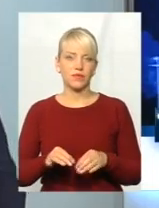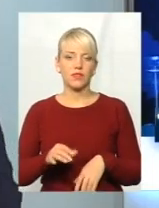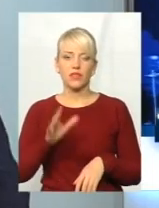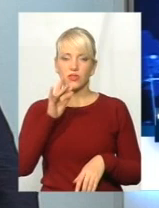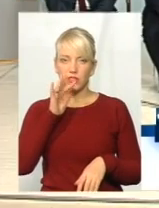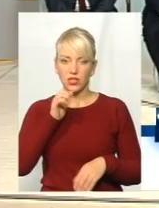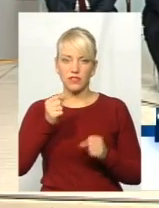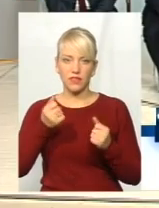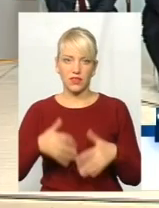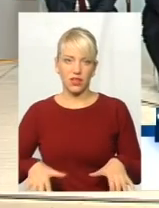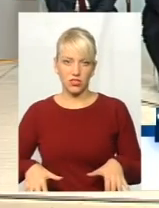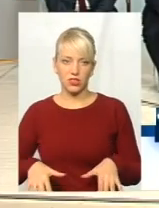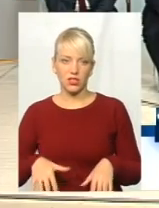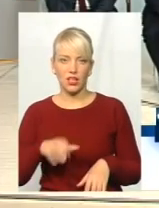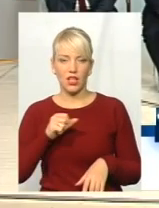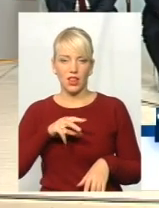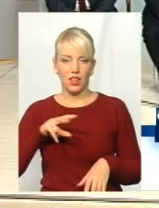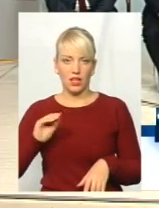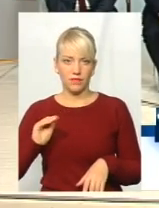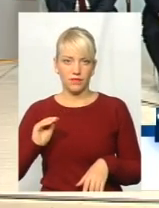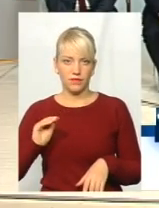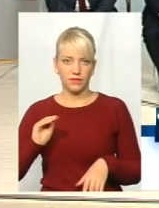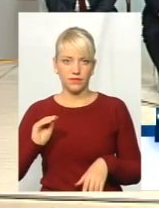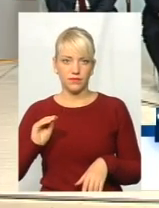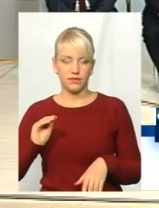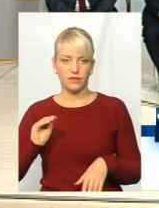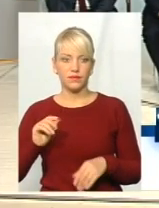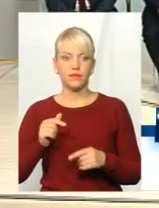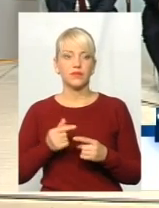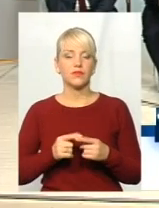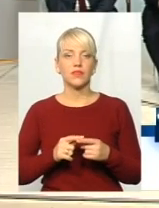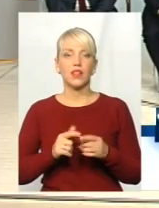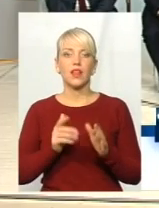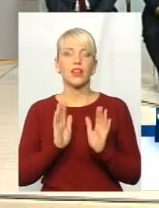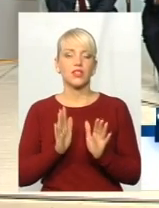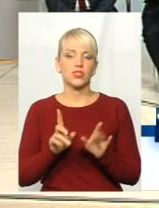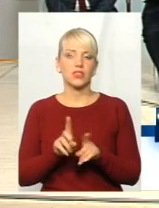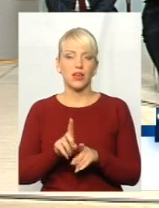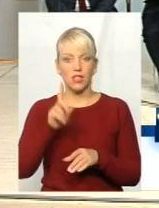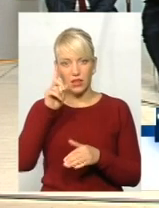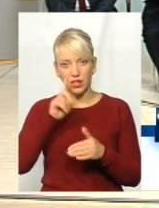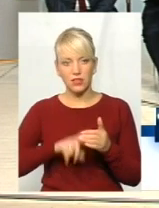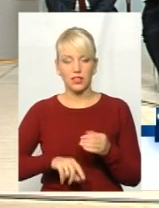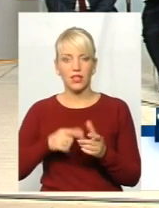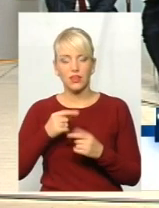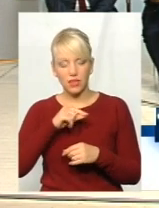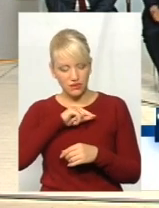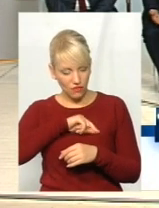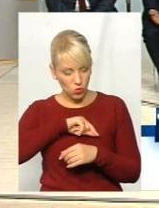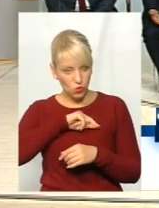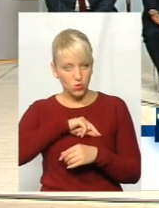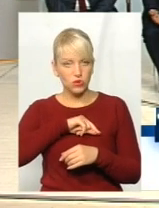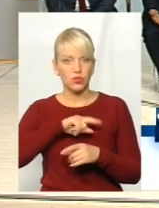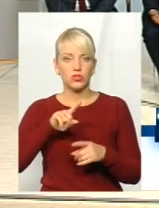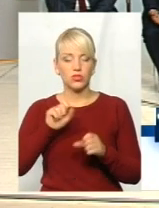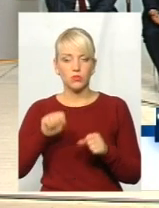Час втрачений, так. Але лише така надія десь глибоко в душі, що, можливо, з